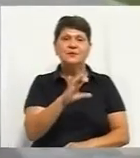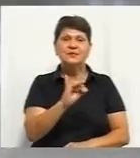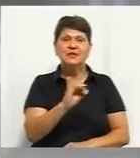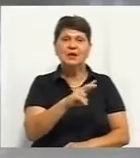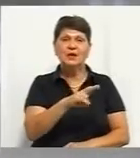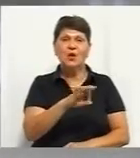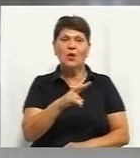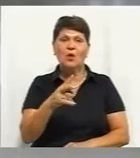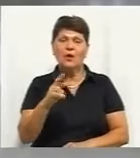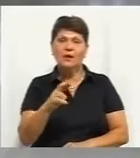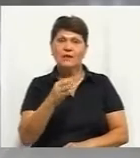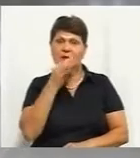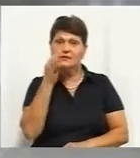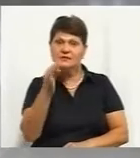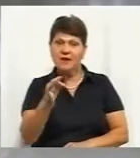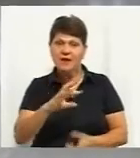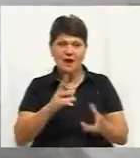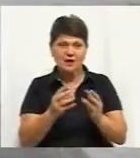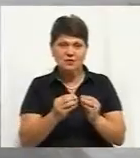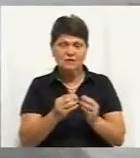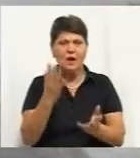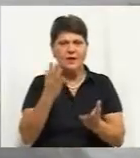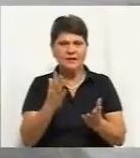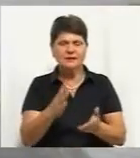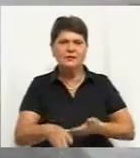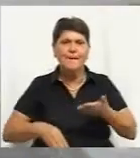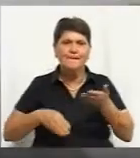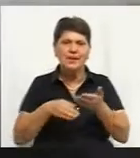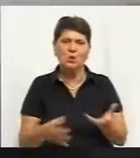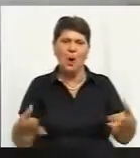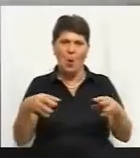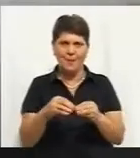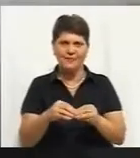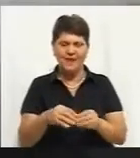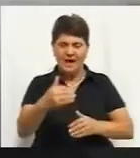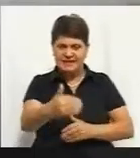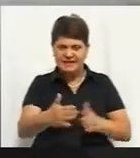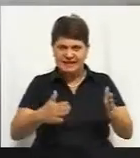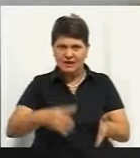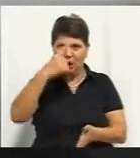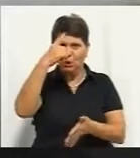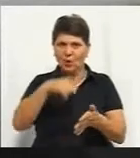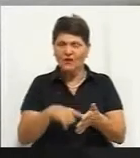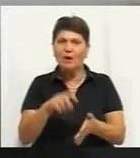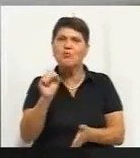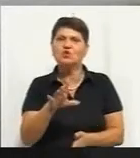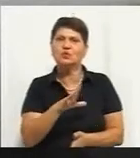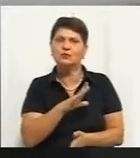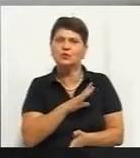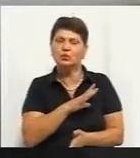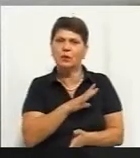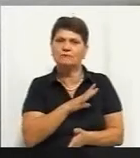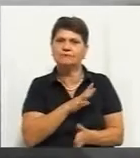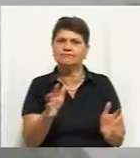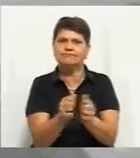проєкт дасть результати, якщо до нього підходити комплексно. Ці скриньки довіри можуть стати пасткою, тому що дуже